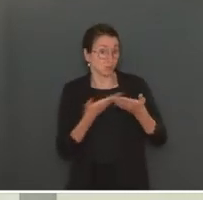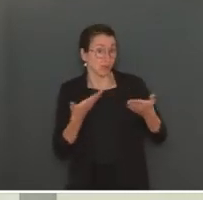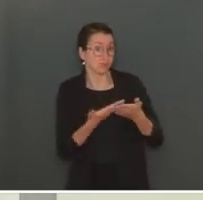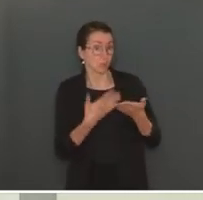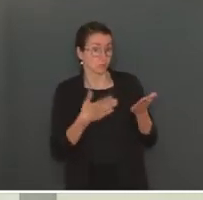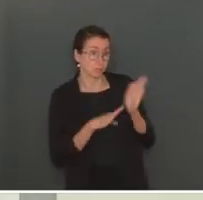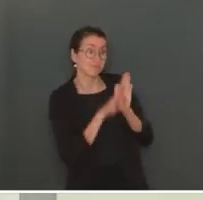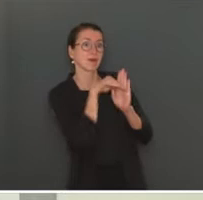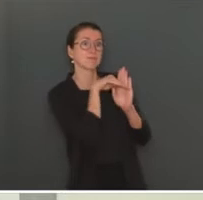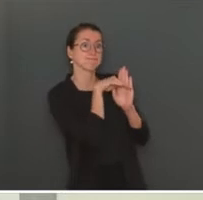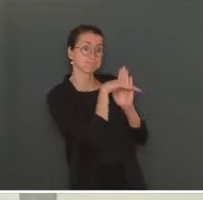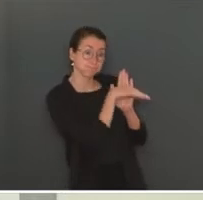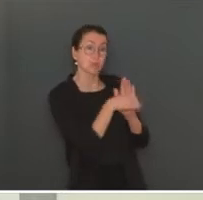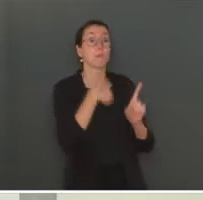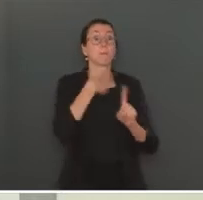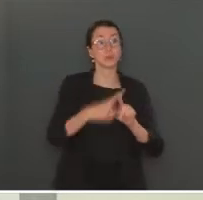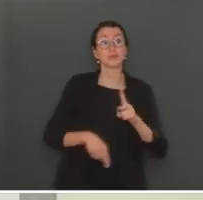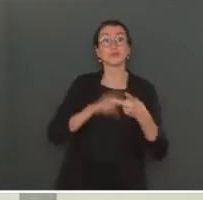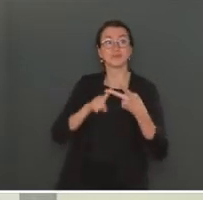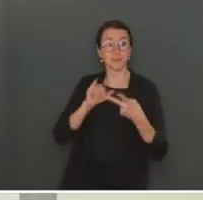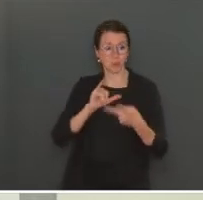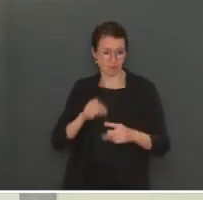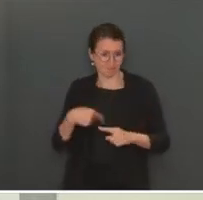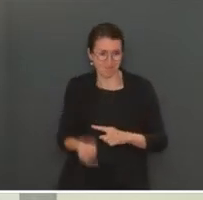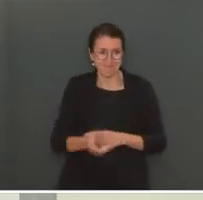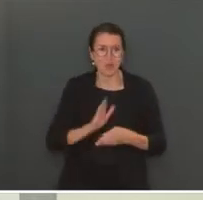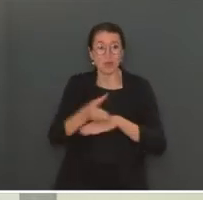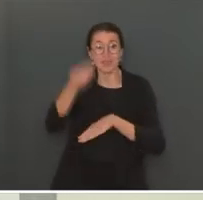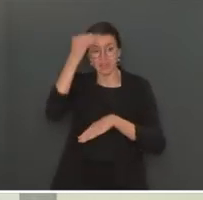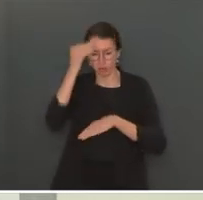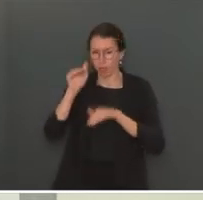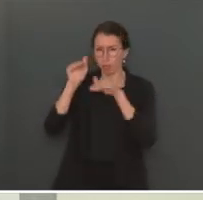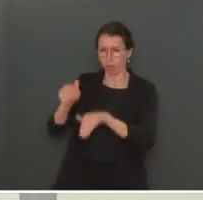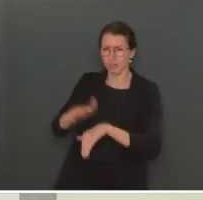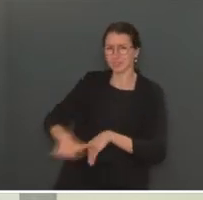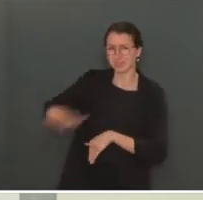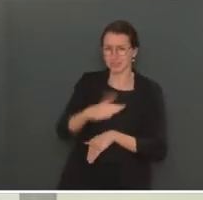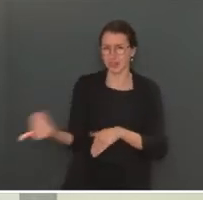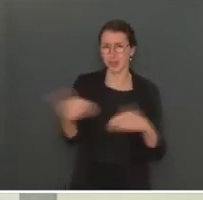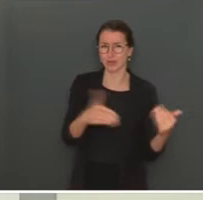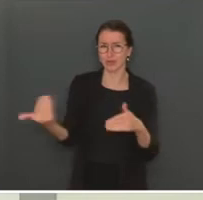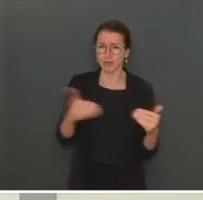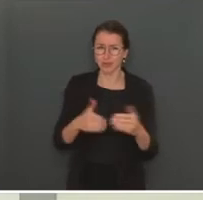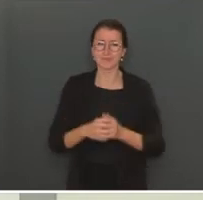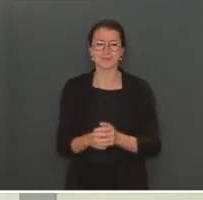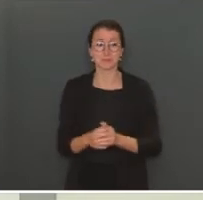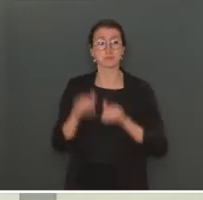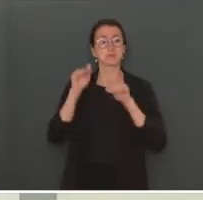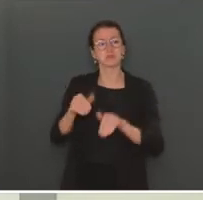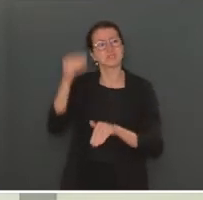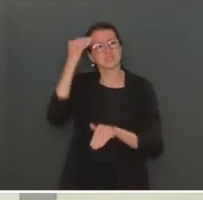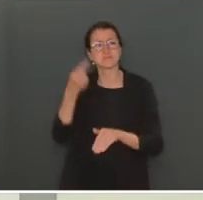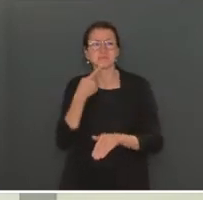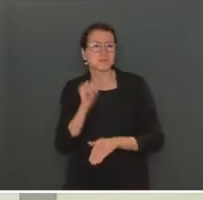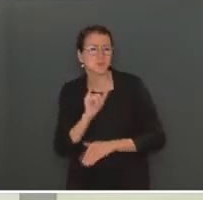rentrée scolaire. Par immuniser la rentrée scolaire, j'entends que la circulation du virus soit suffisamment maîtrisée, donc sous contrôle,